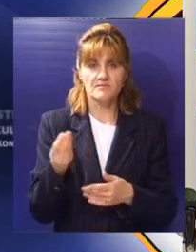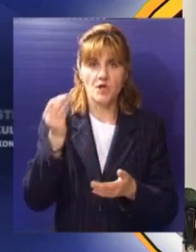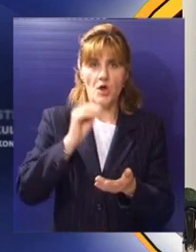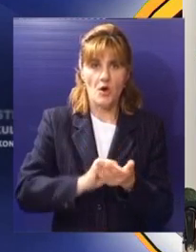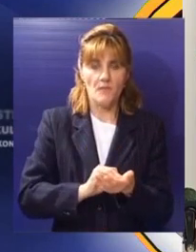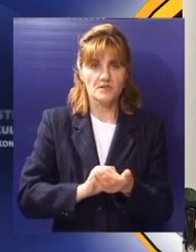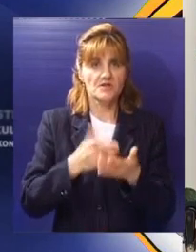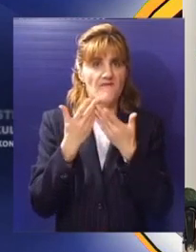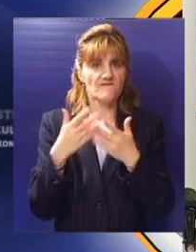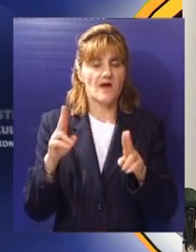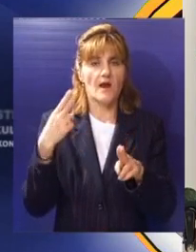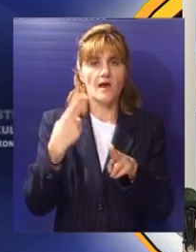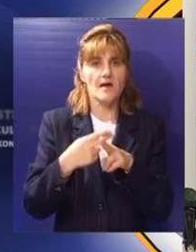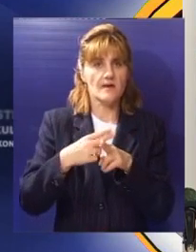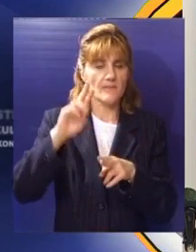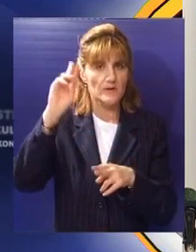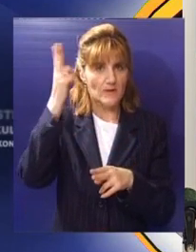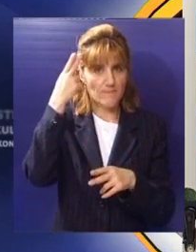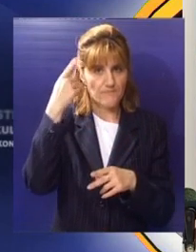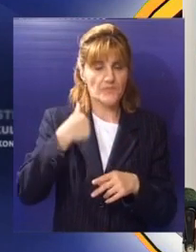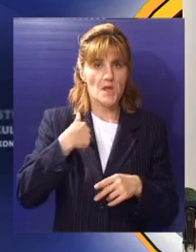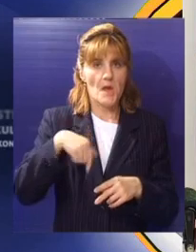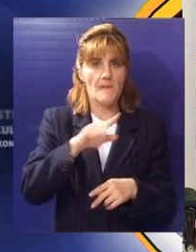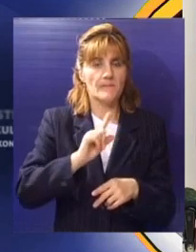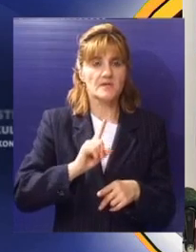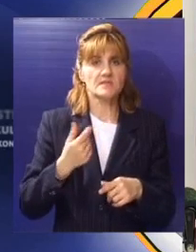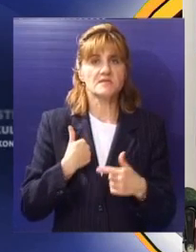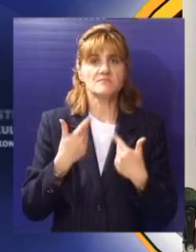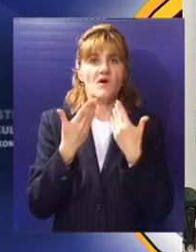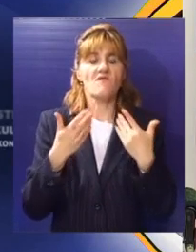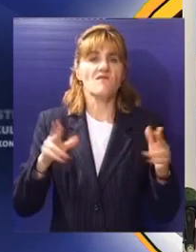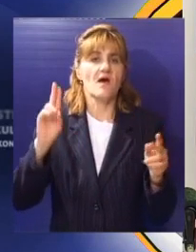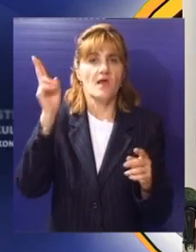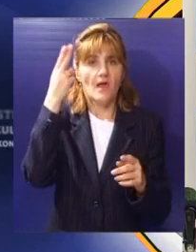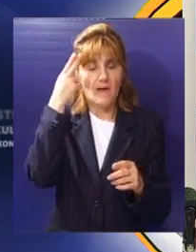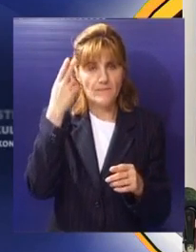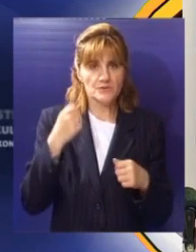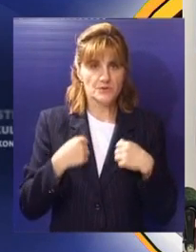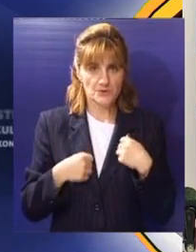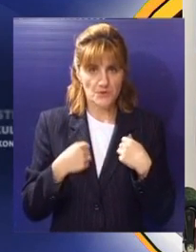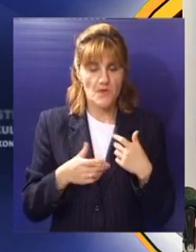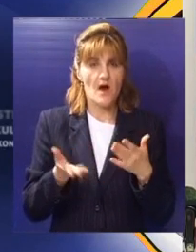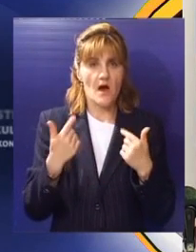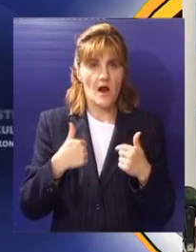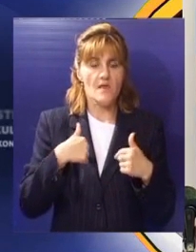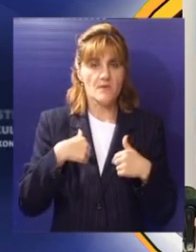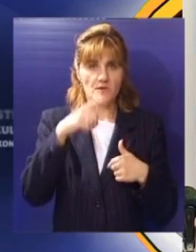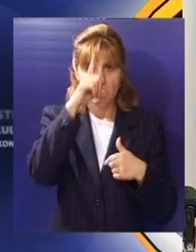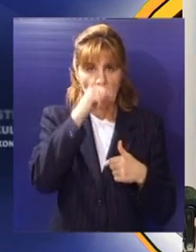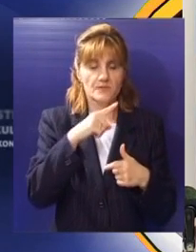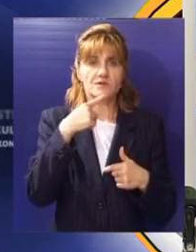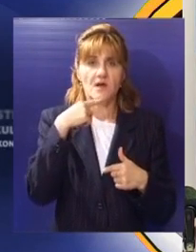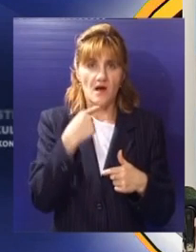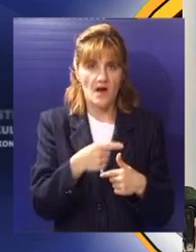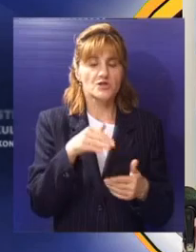obeležiti velike imena regionalne muzičke scene. Mi nemamo tendenciju da postanemo veliki koncepcioni festival da smatramo da je za našu lokalnu